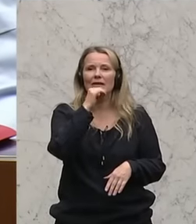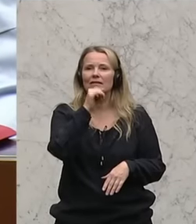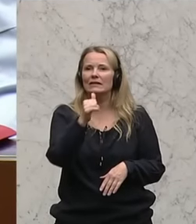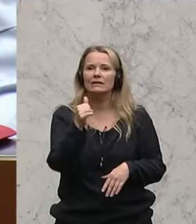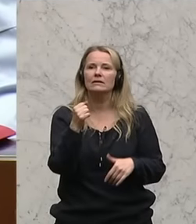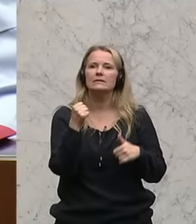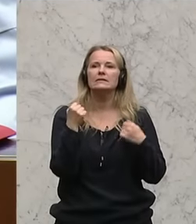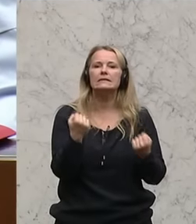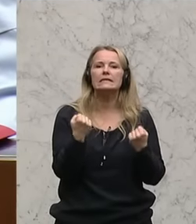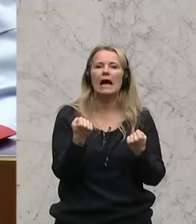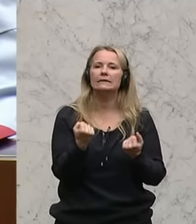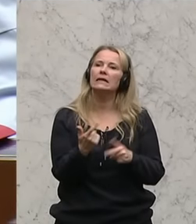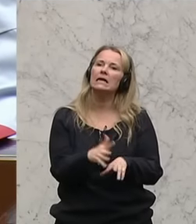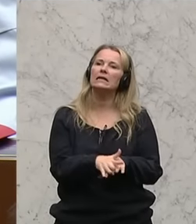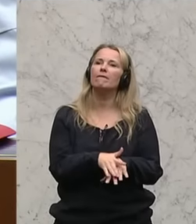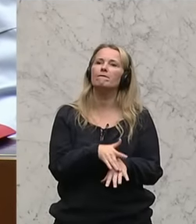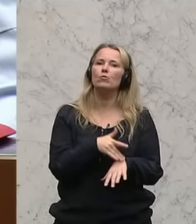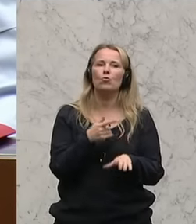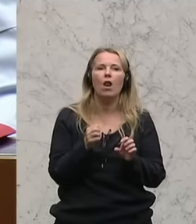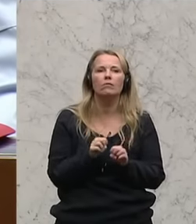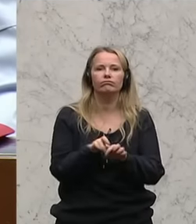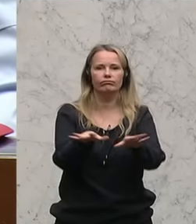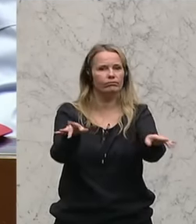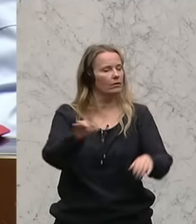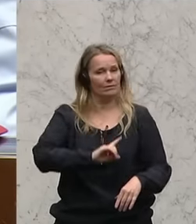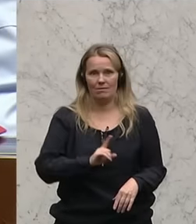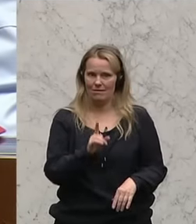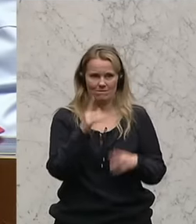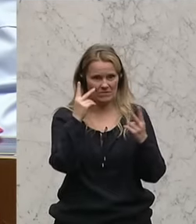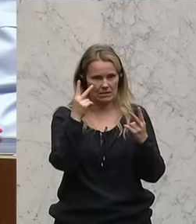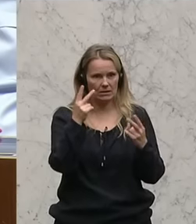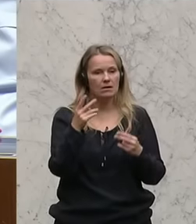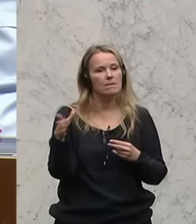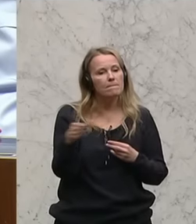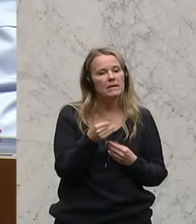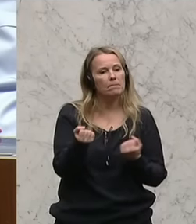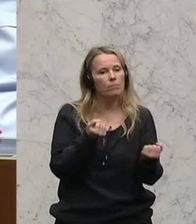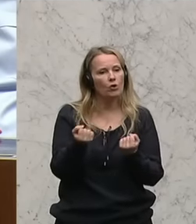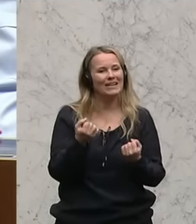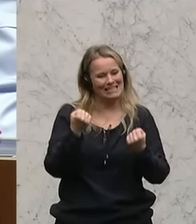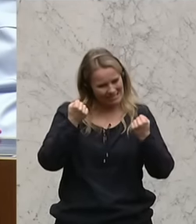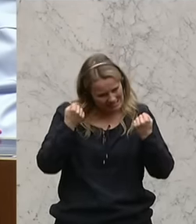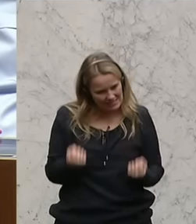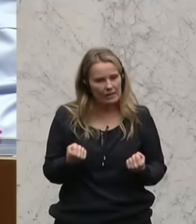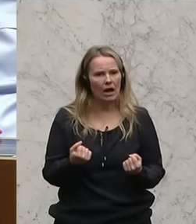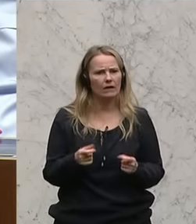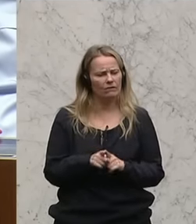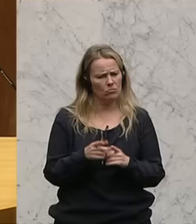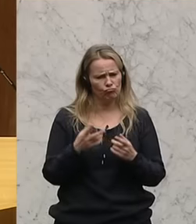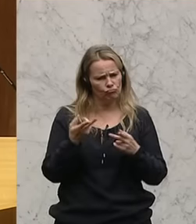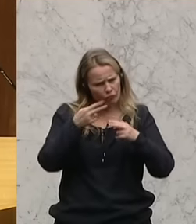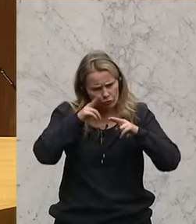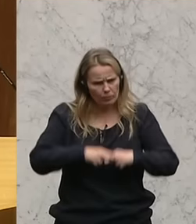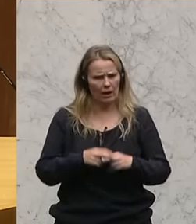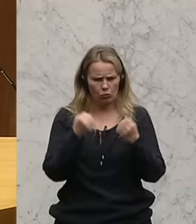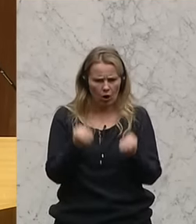Sicherheitsgefühl zu vermitteln, sondern es geht darum, mit der Politik hier Sicherheit in Österreich zu gewährleisten. Und